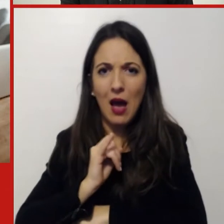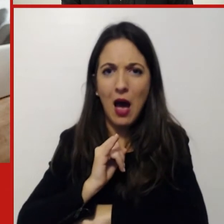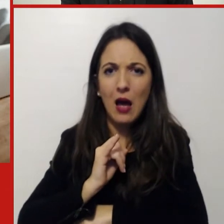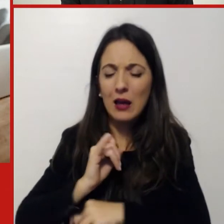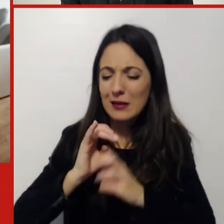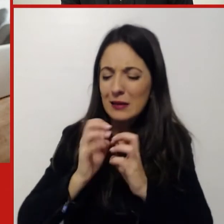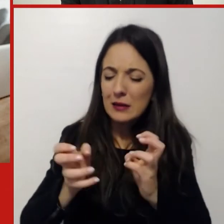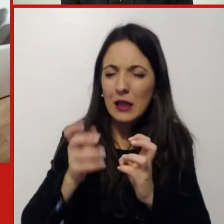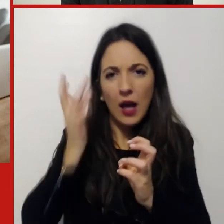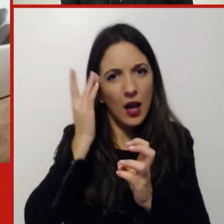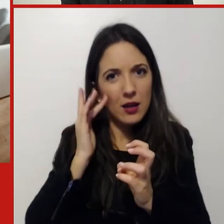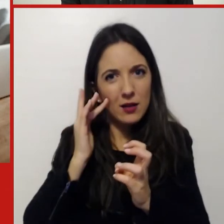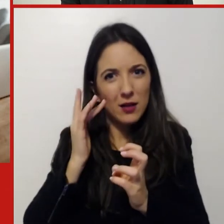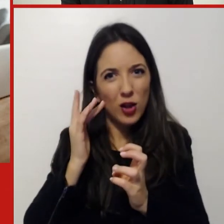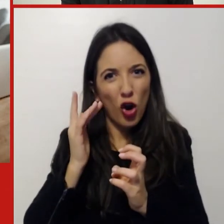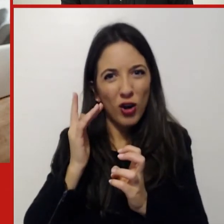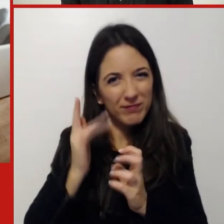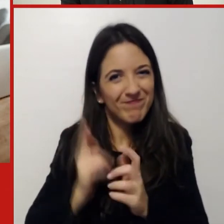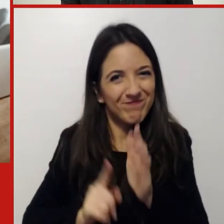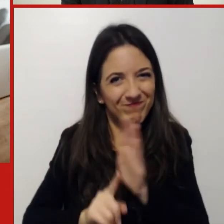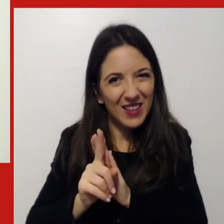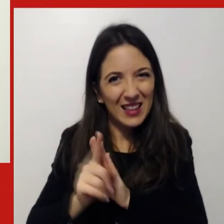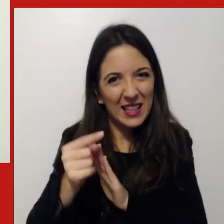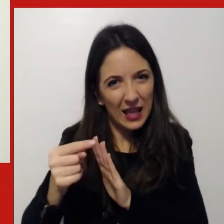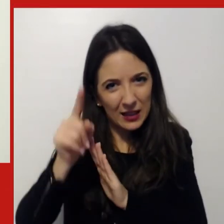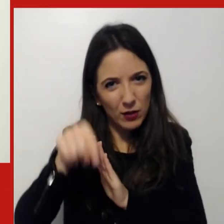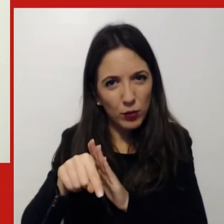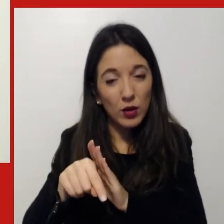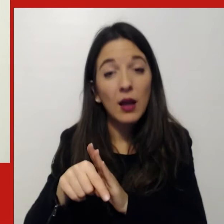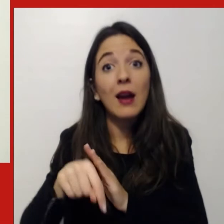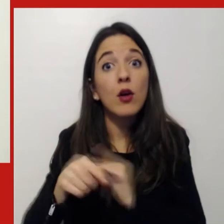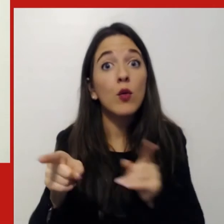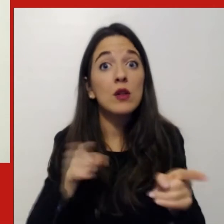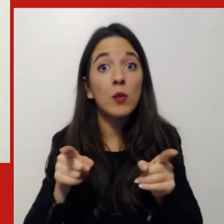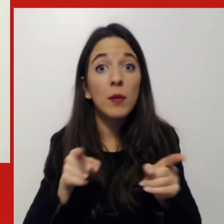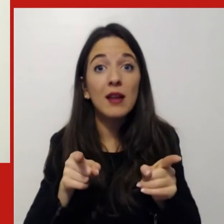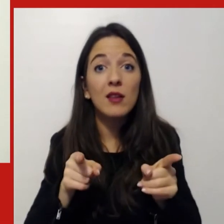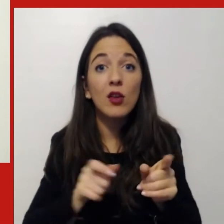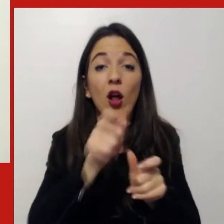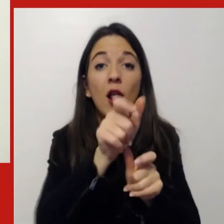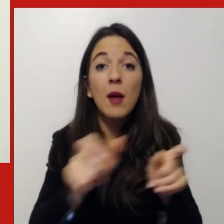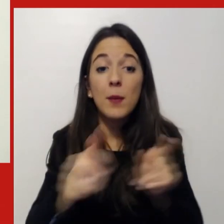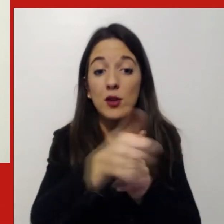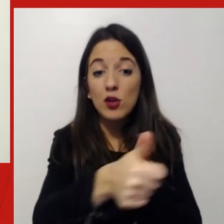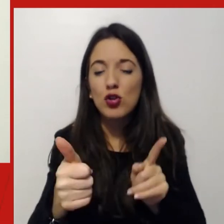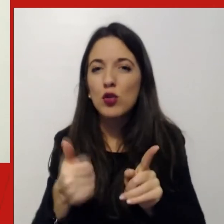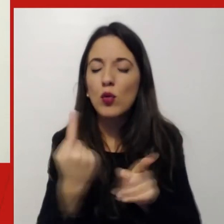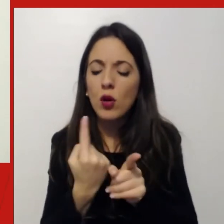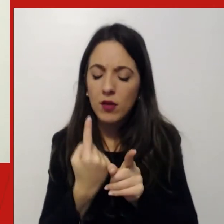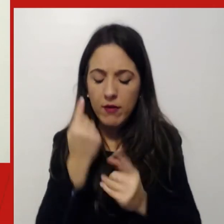momento organizzazione, individui devono confrontarsi su quelle che sono le nuove attese, le nuove